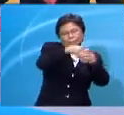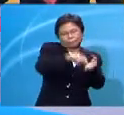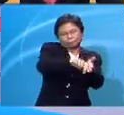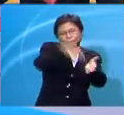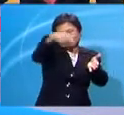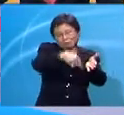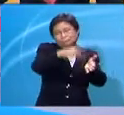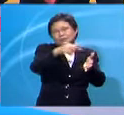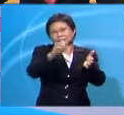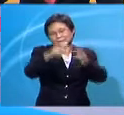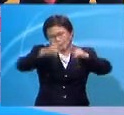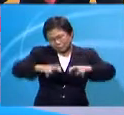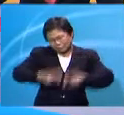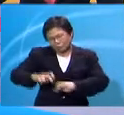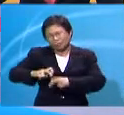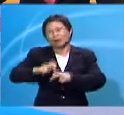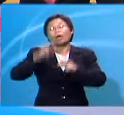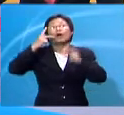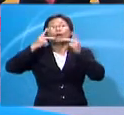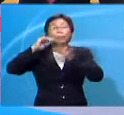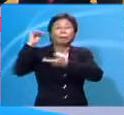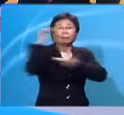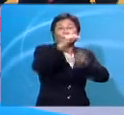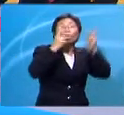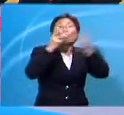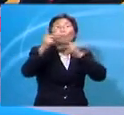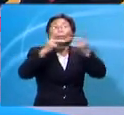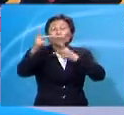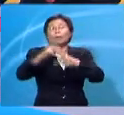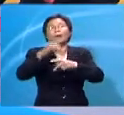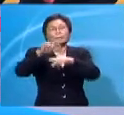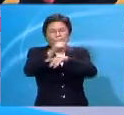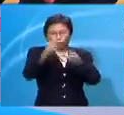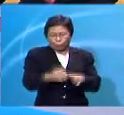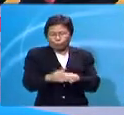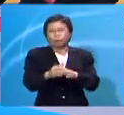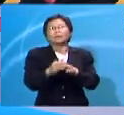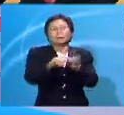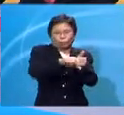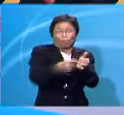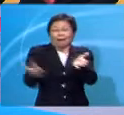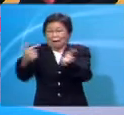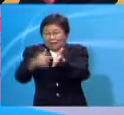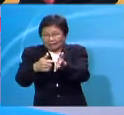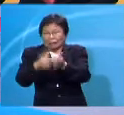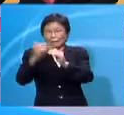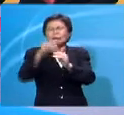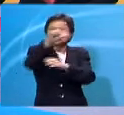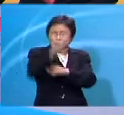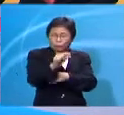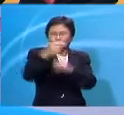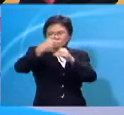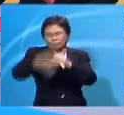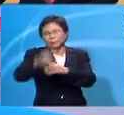Kajian sedang jalankan oleh pembekal komunikasi untuk menilai sama ada pelanggan memilih nilai isian semula yang lebih rendah